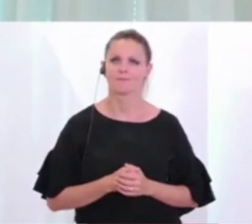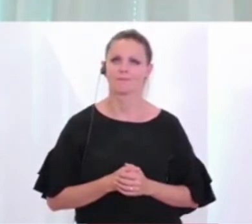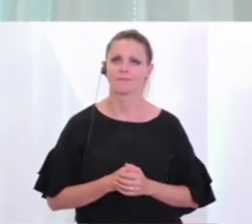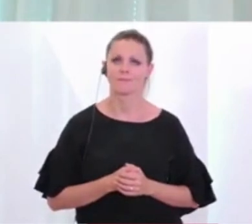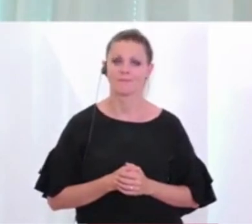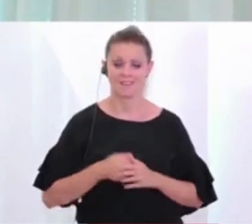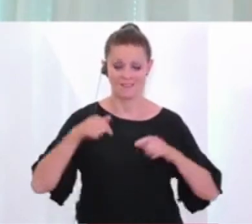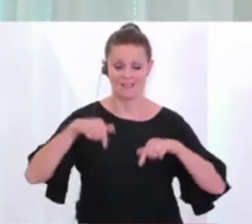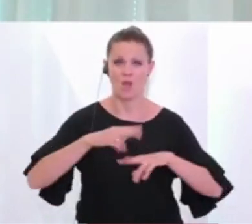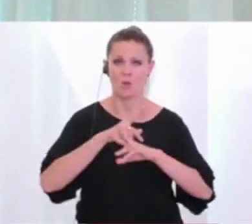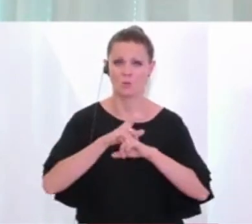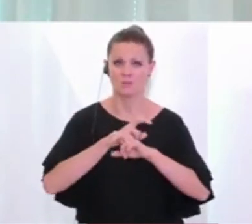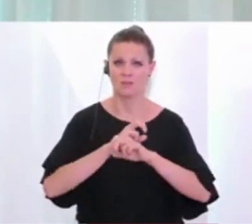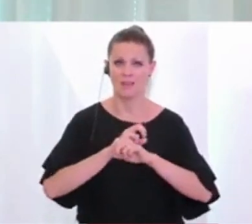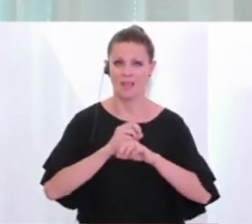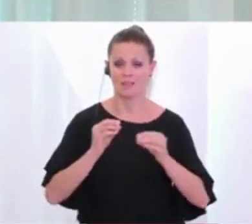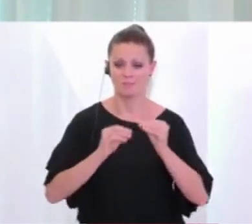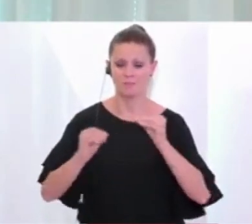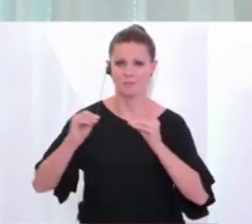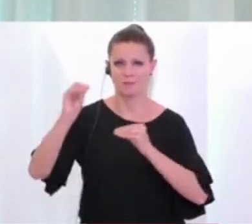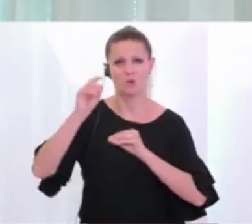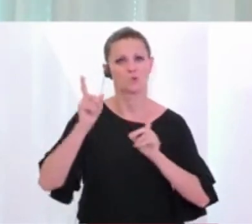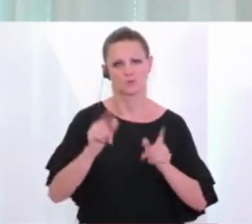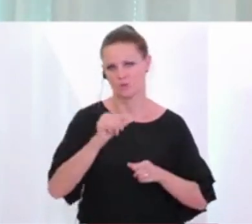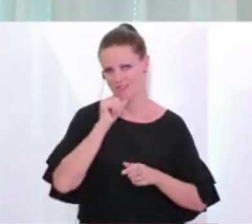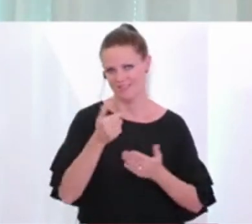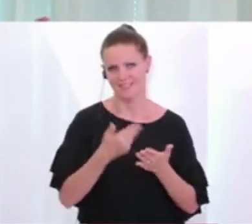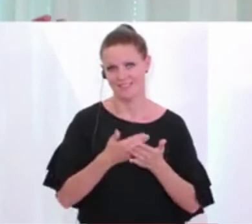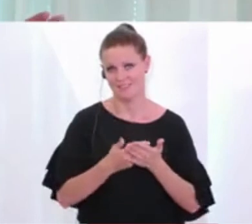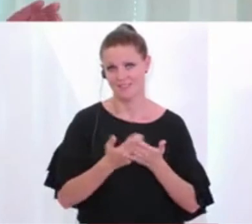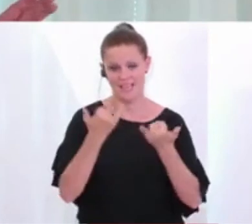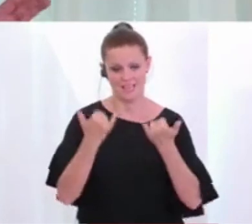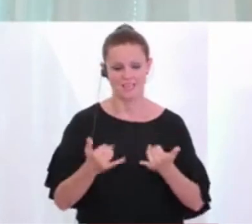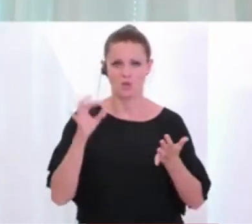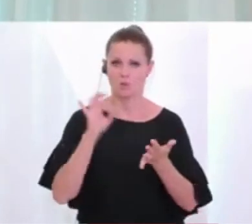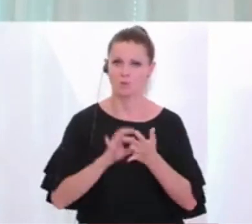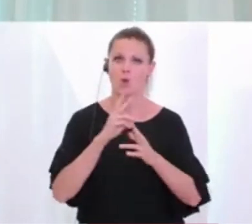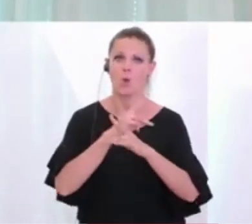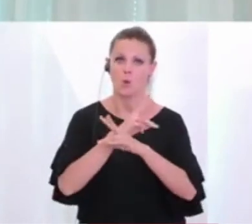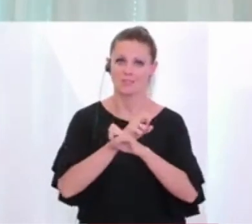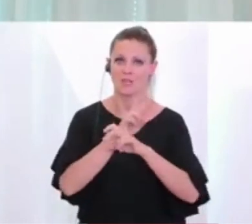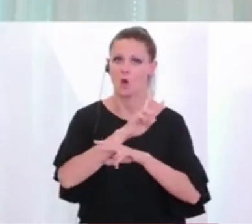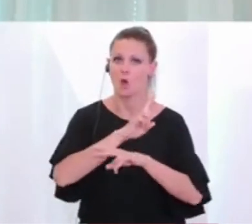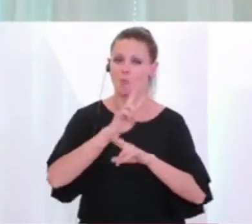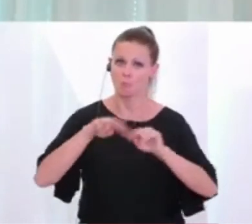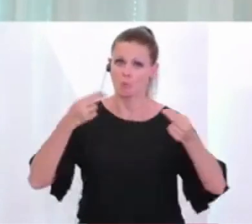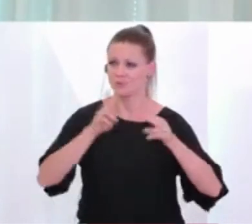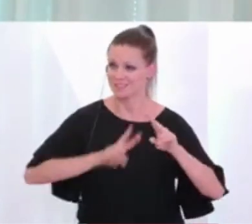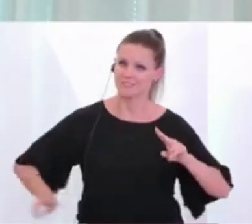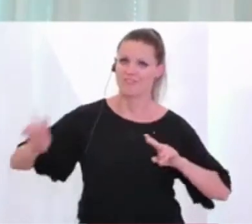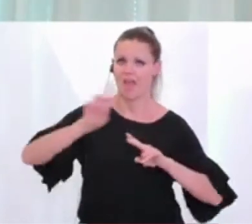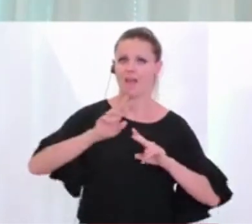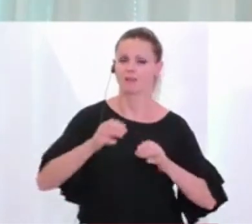bundesweiten Zunahmen haben. Es ist nach wie vor so, dass die Situation in Österreich auf Bundesebene stabil